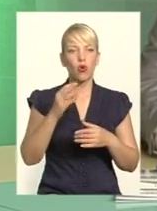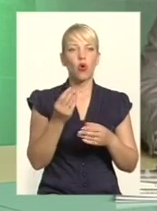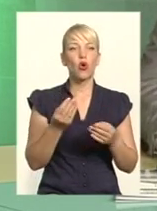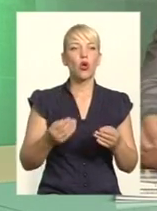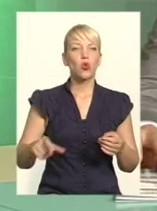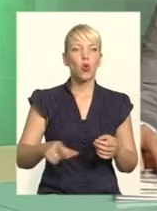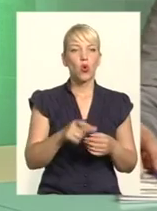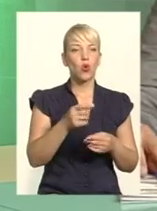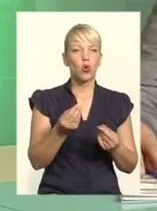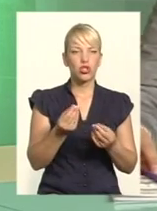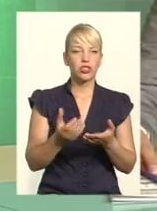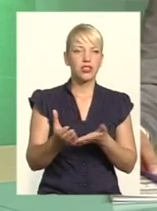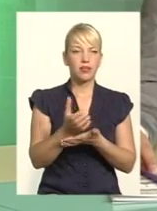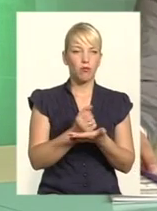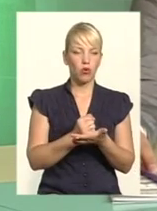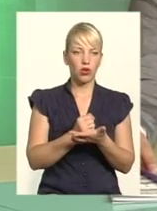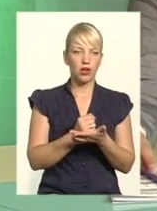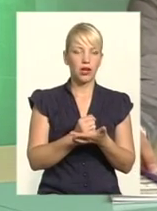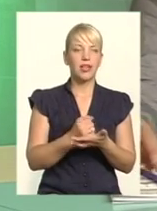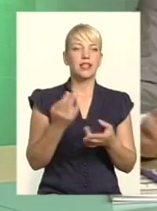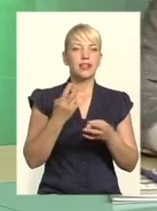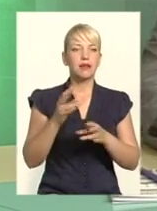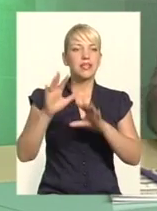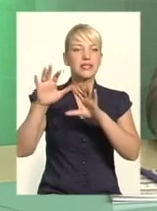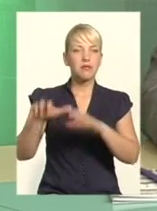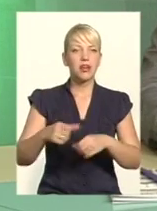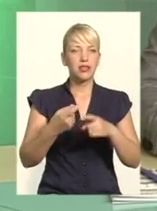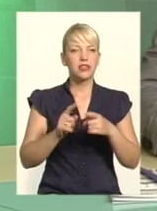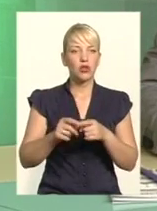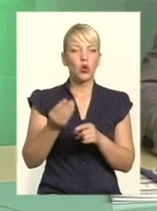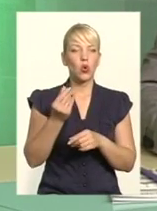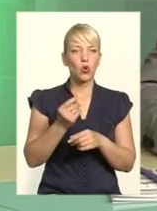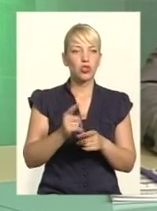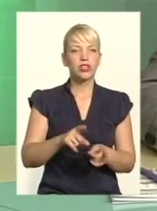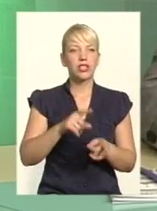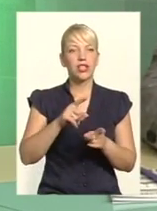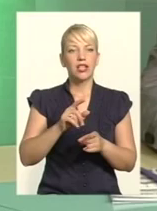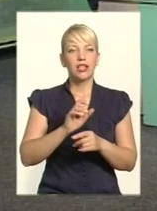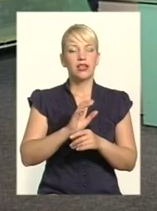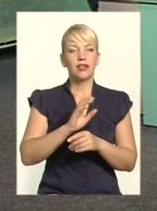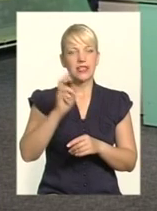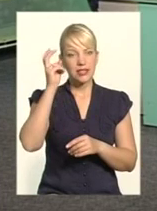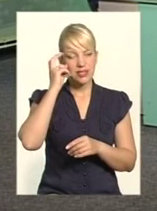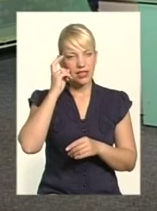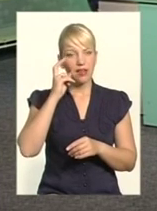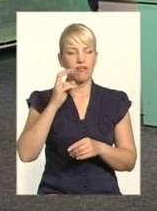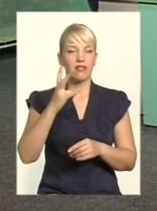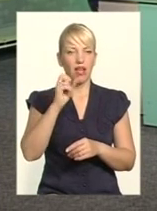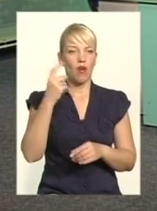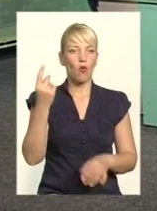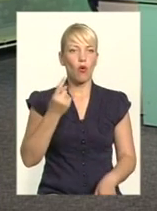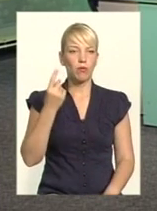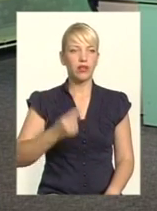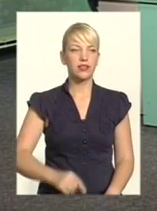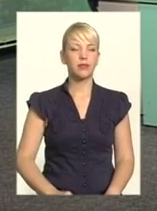ефективними депутатами. Потрібно забрати з Києва цей розподіл, і багато чого інших речей. Власне, ми